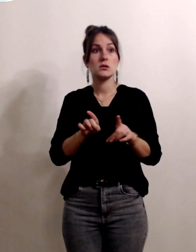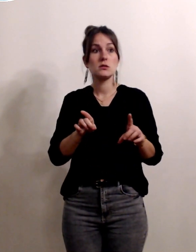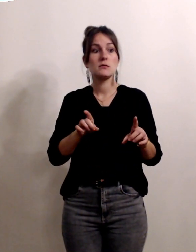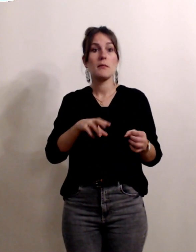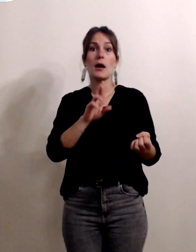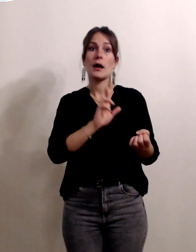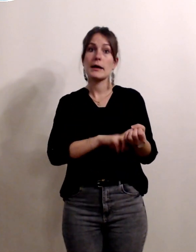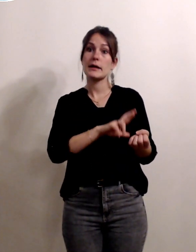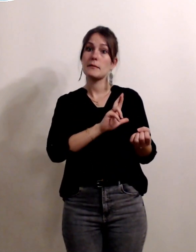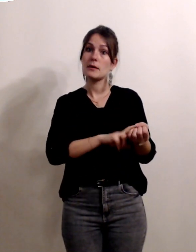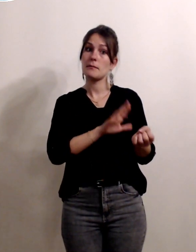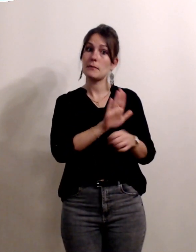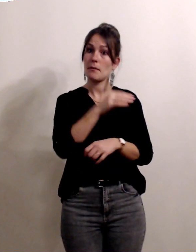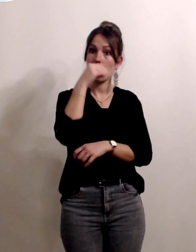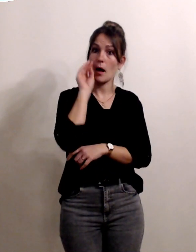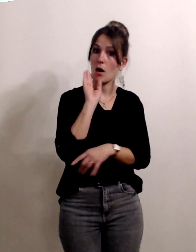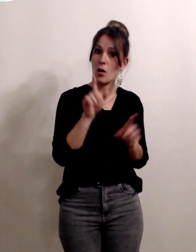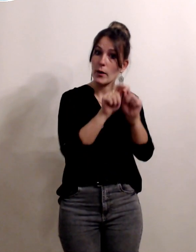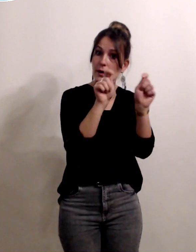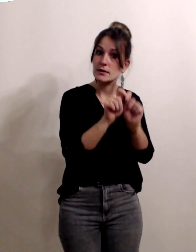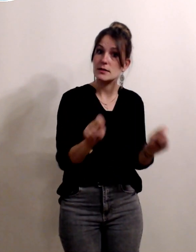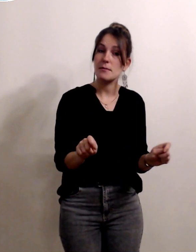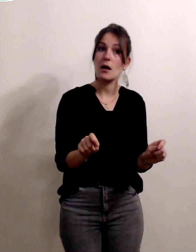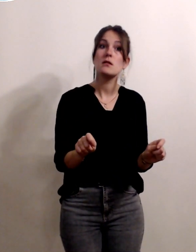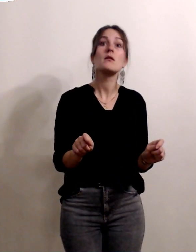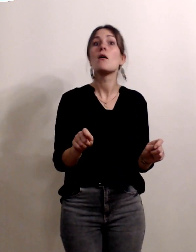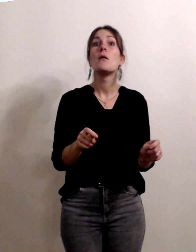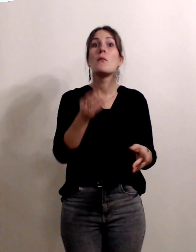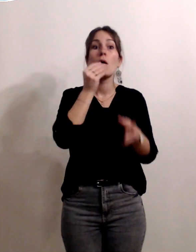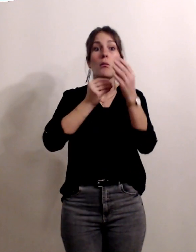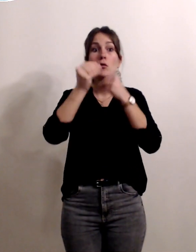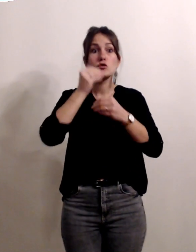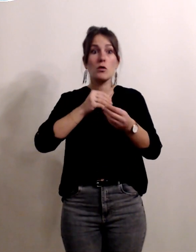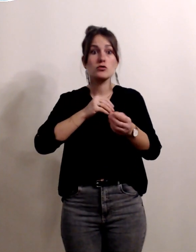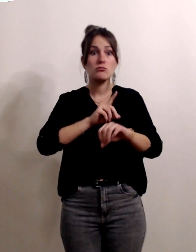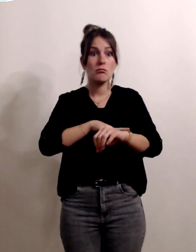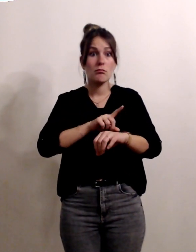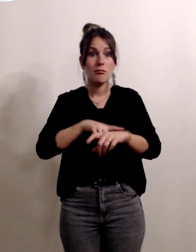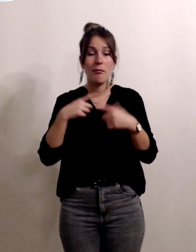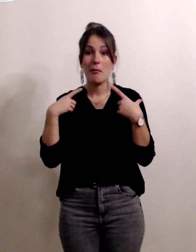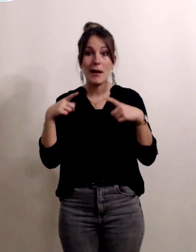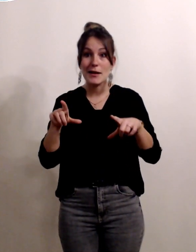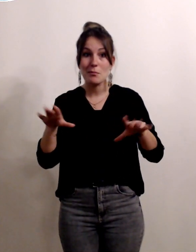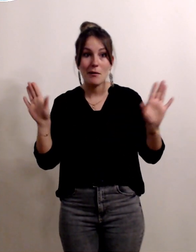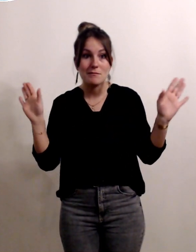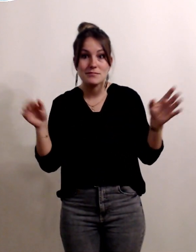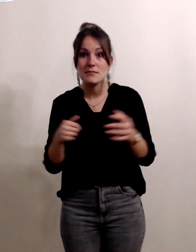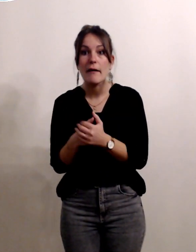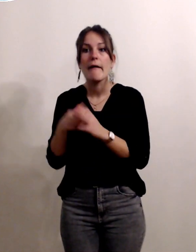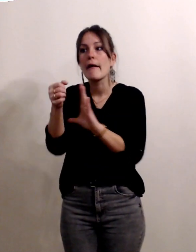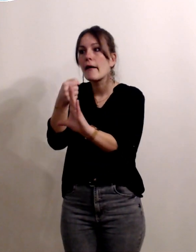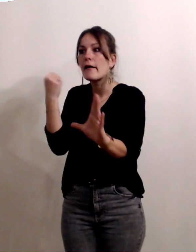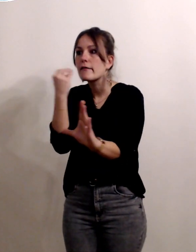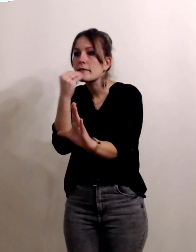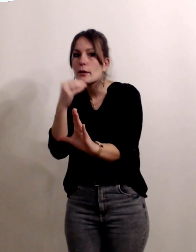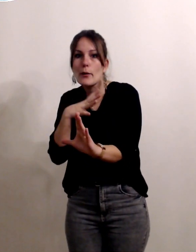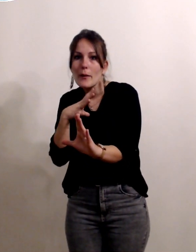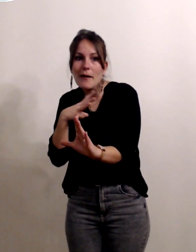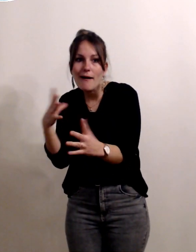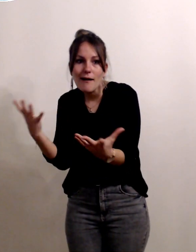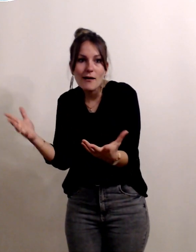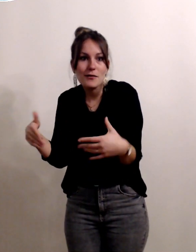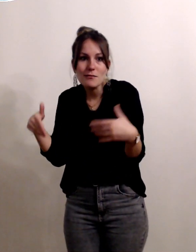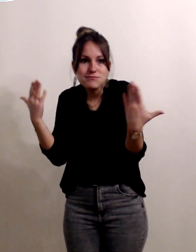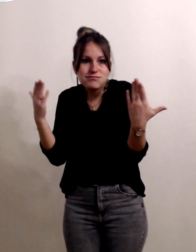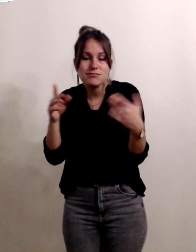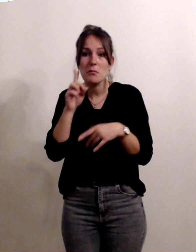respecter le rythme parental aujourd'hui on peut manger à l'heure qui va bien on est équipé de réfrigérateurs avec des petits casiers